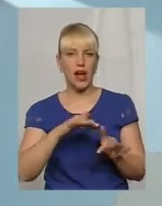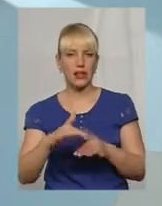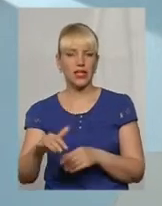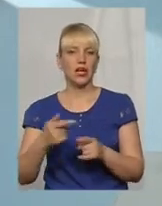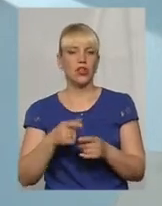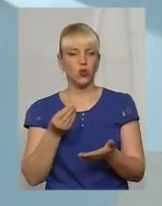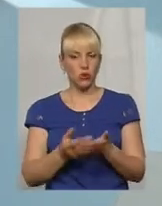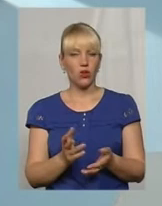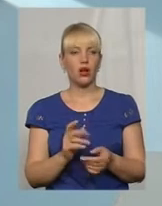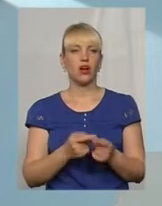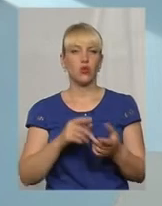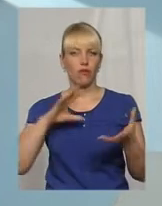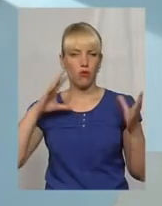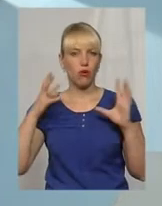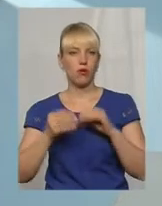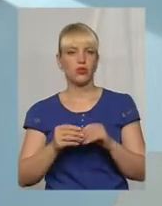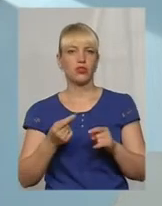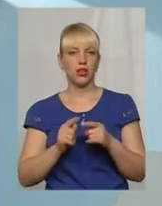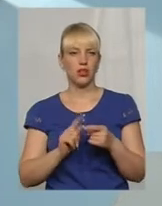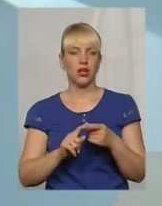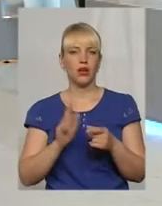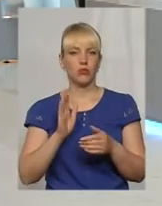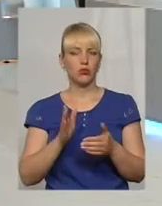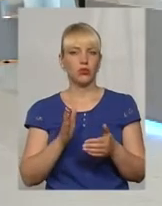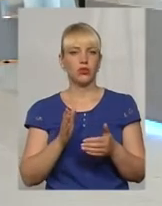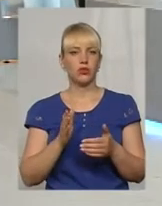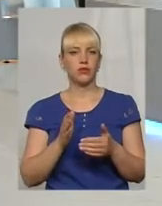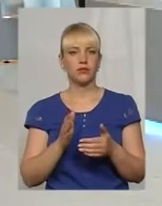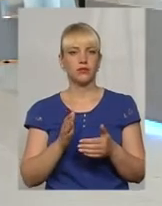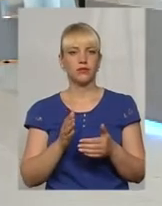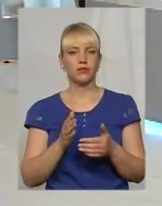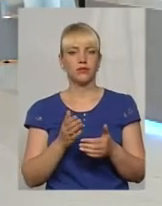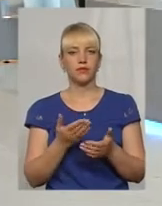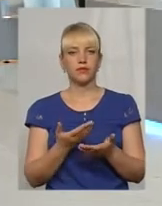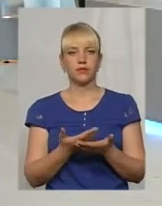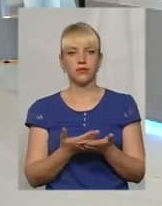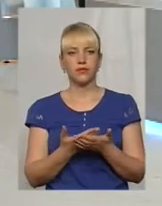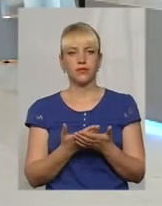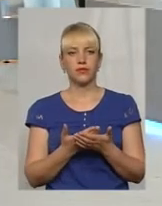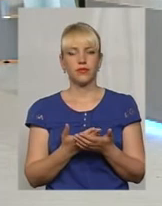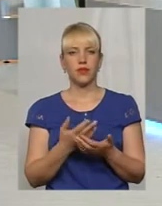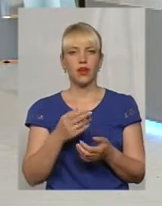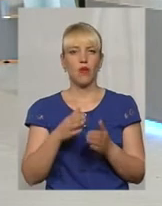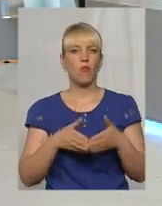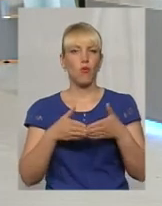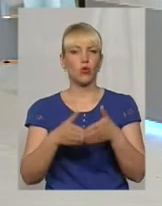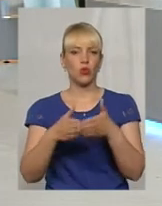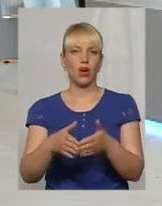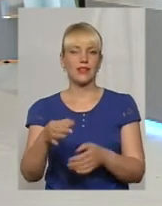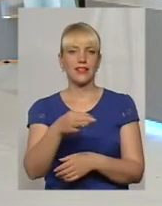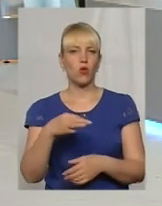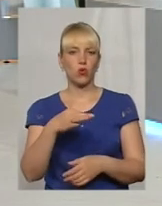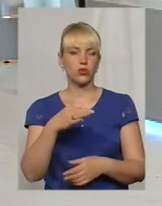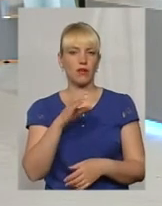але з общей маси до ближайших країн це буде стоимості аві. К примеру, можна привезти португальський остров Модейро,